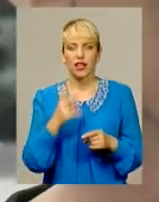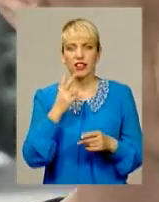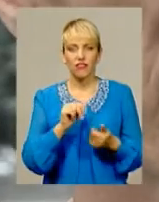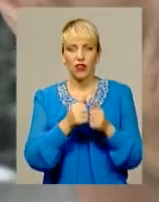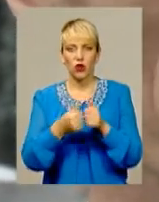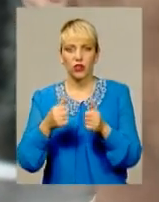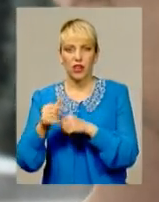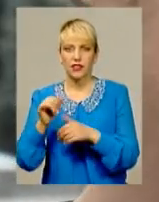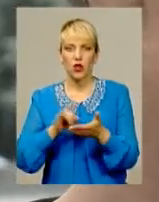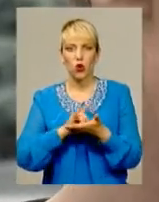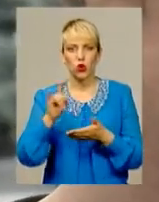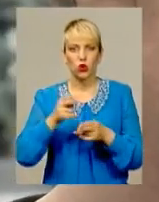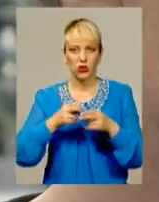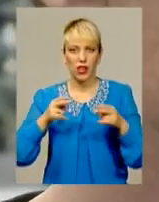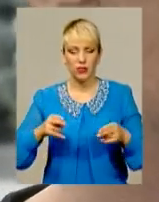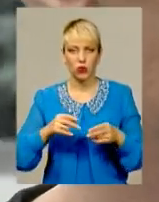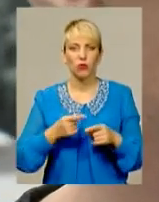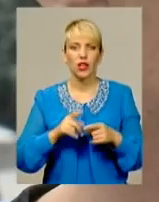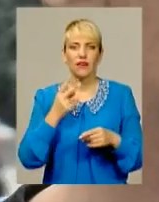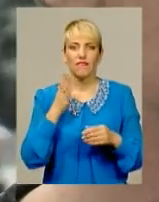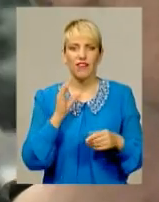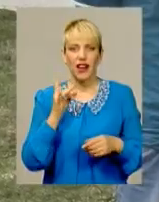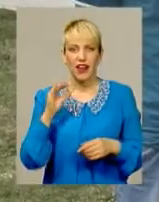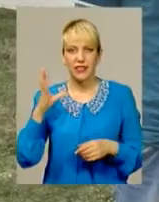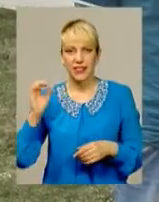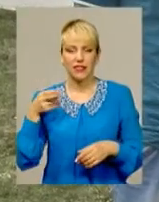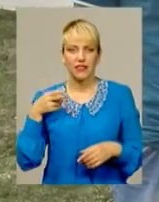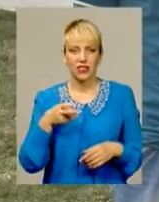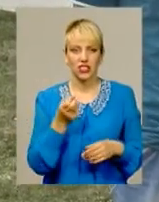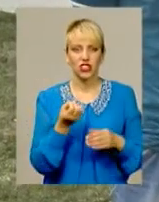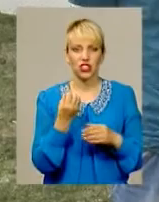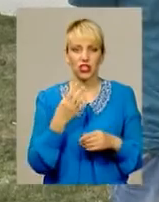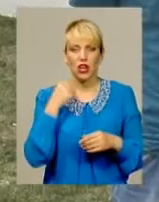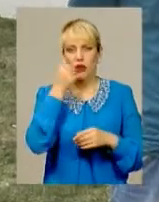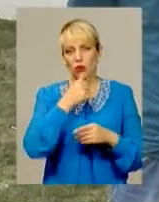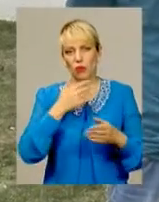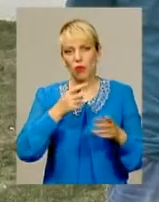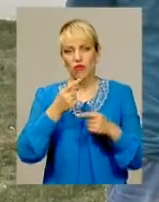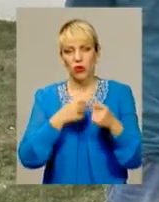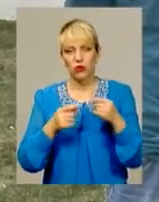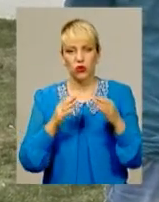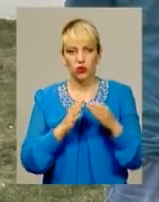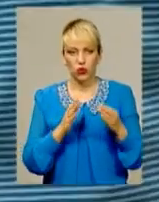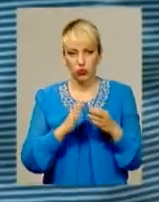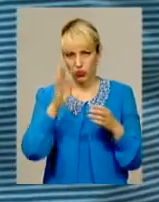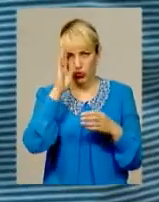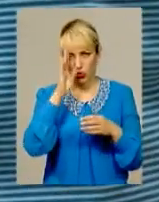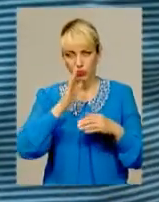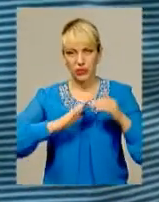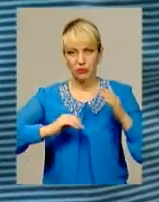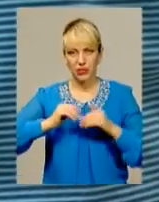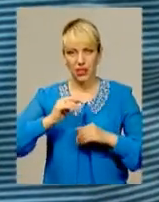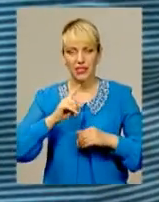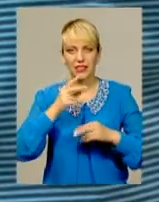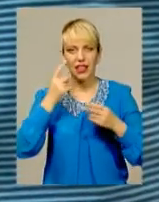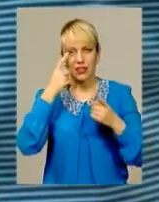Донецькому аеропорту. І у вересні 2015-го хлопець повернувся додому. Спеціалість з інформаційних технологій працевлаштувався